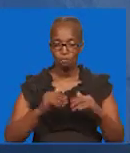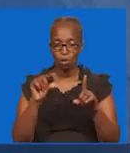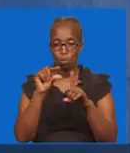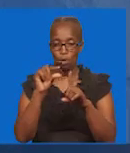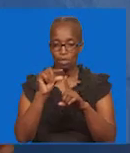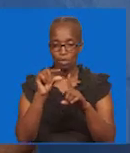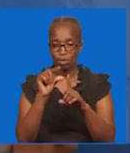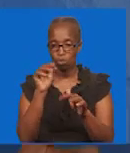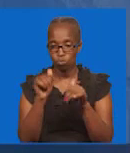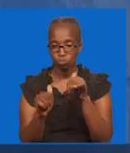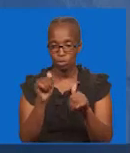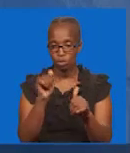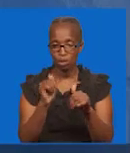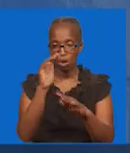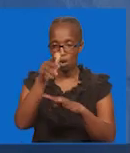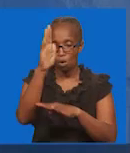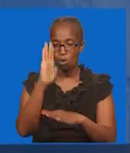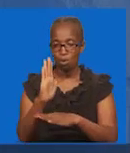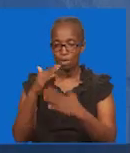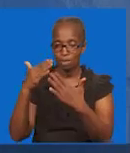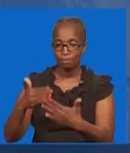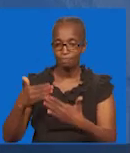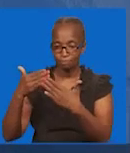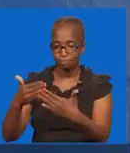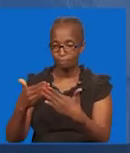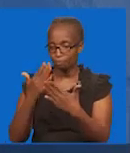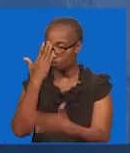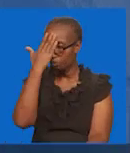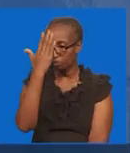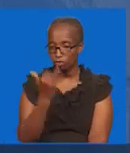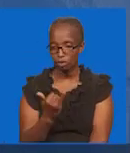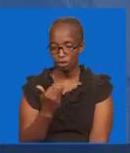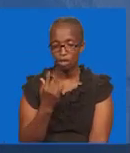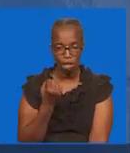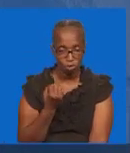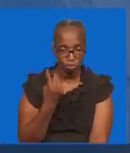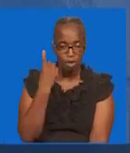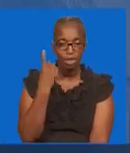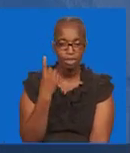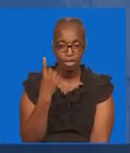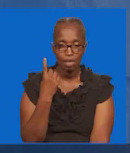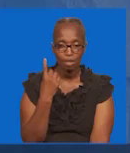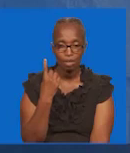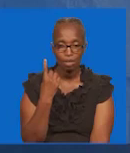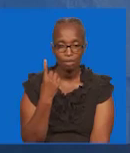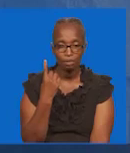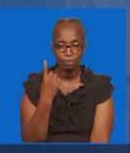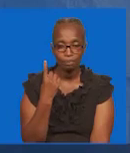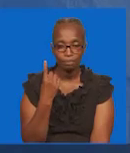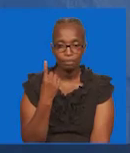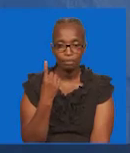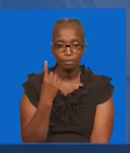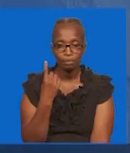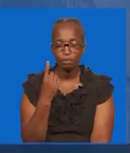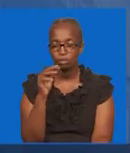kuna mambo ambayo Maelekezo Ambayo mungu anampa Ilia kaweze kuelewa Yeye kama mlinzi Kama